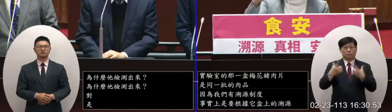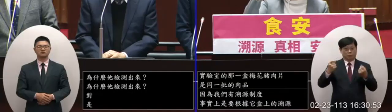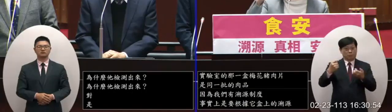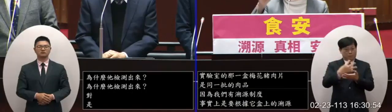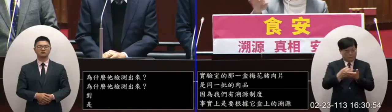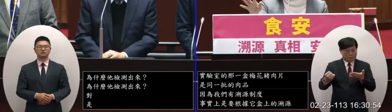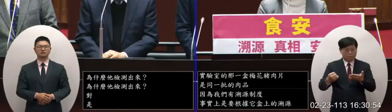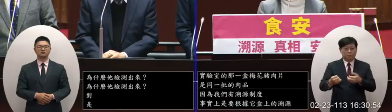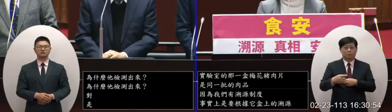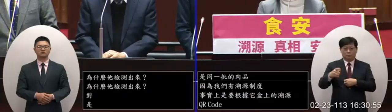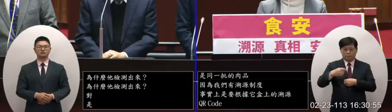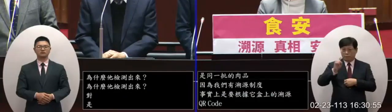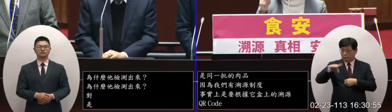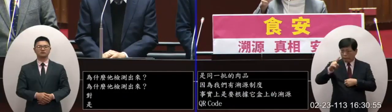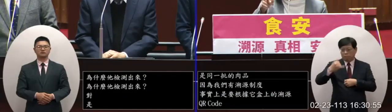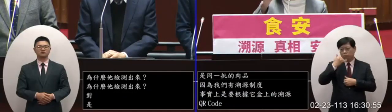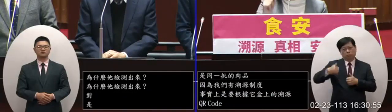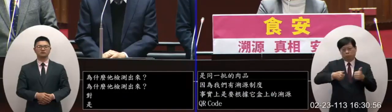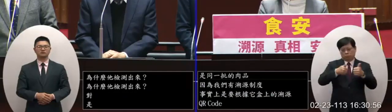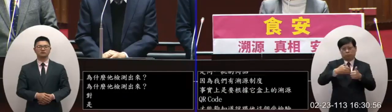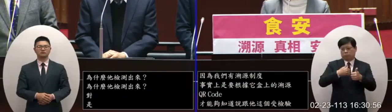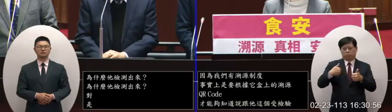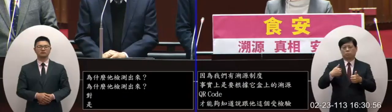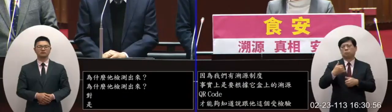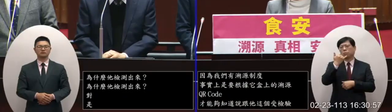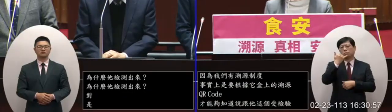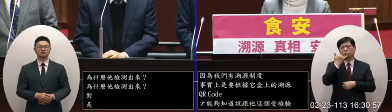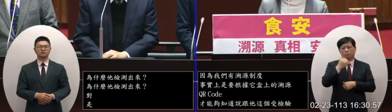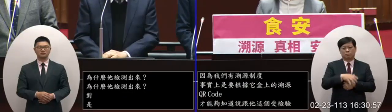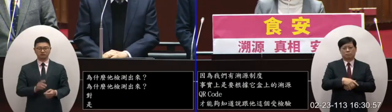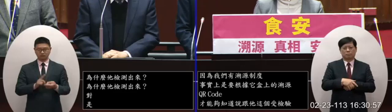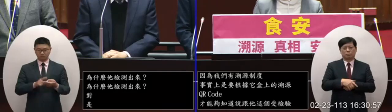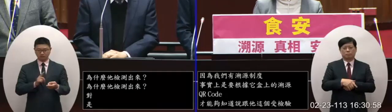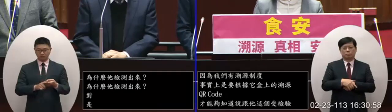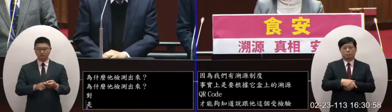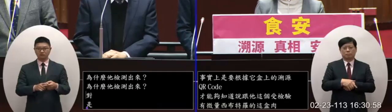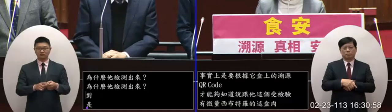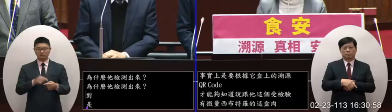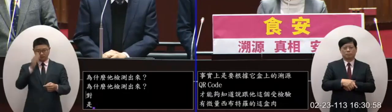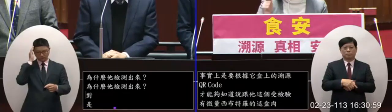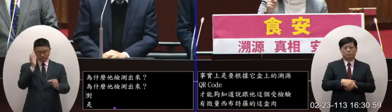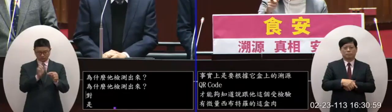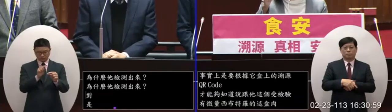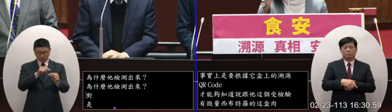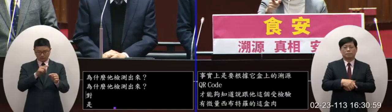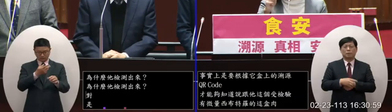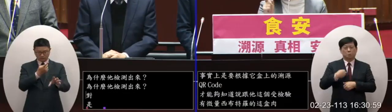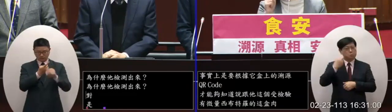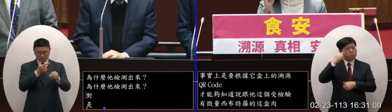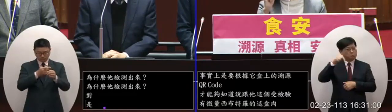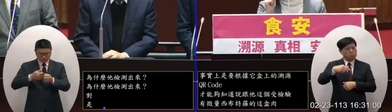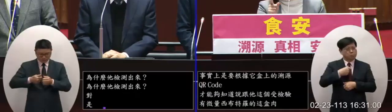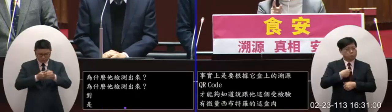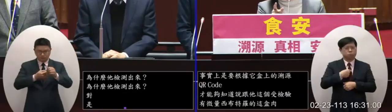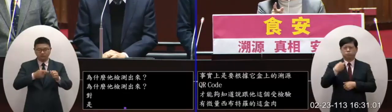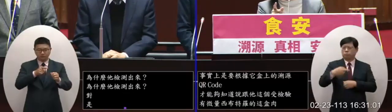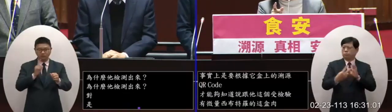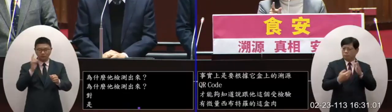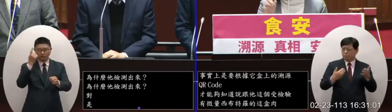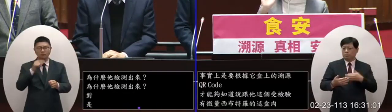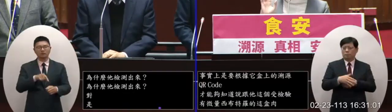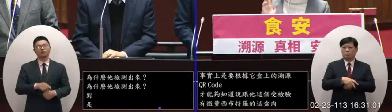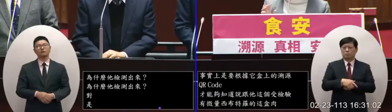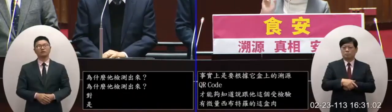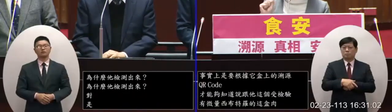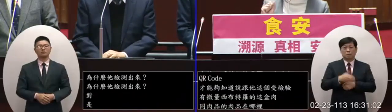肉品的肉品在哪裡其實是透過溯源系統對不對對要同溯源系統才知道所以我覺得這個要講清楚